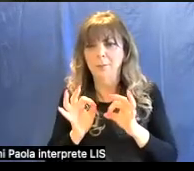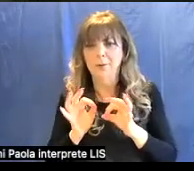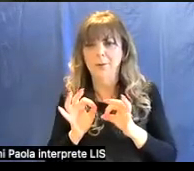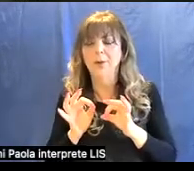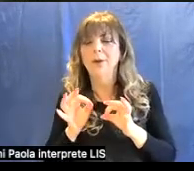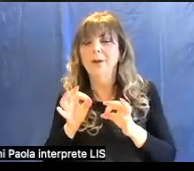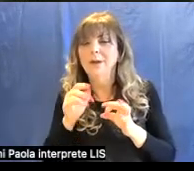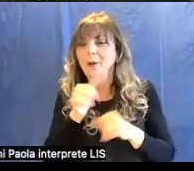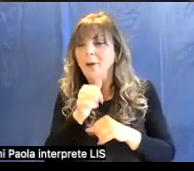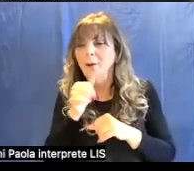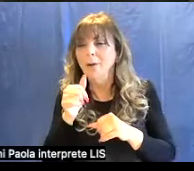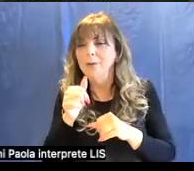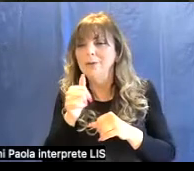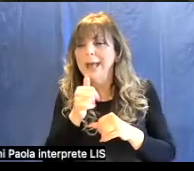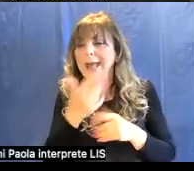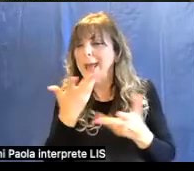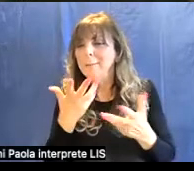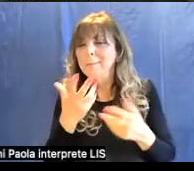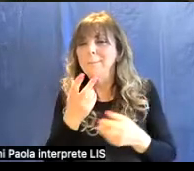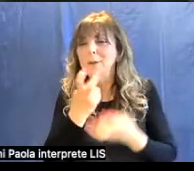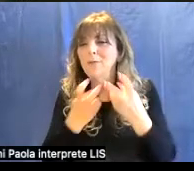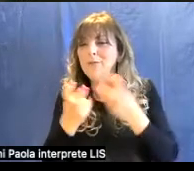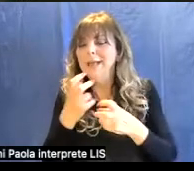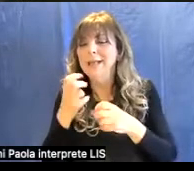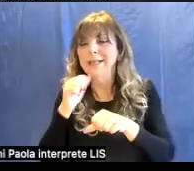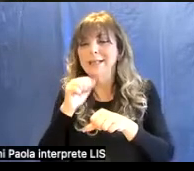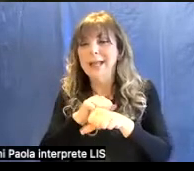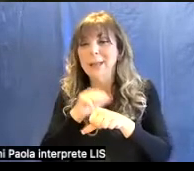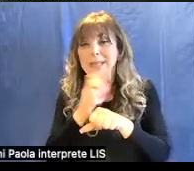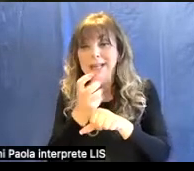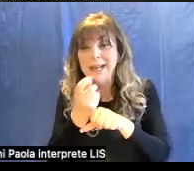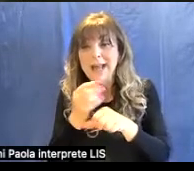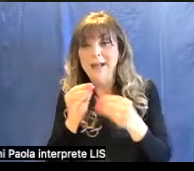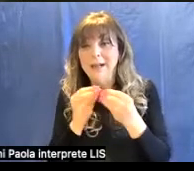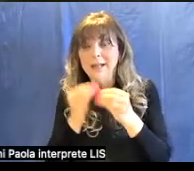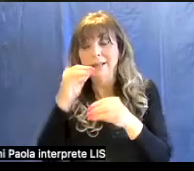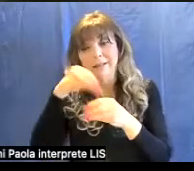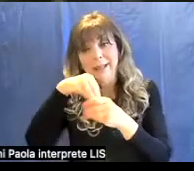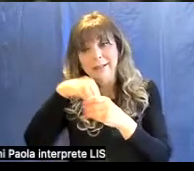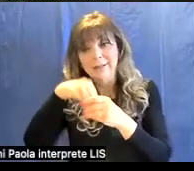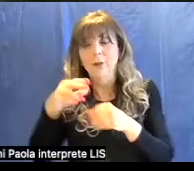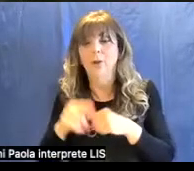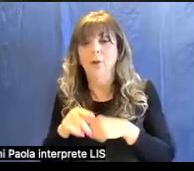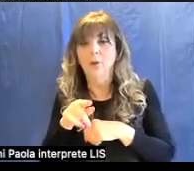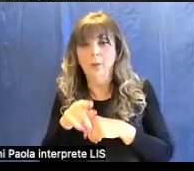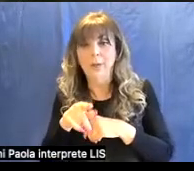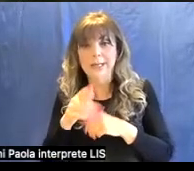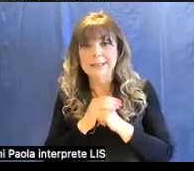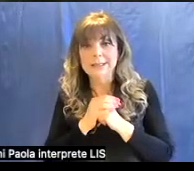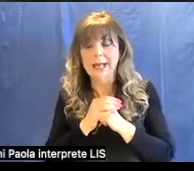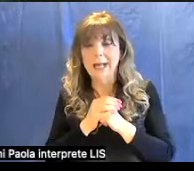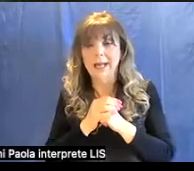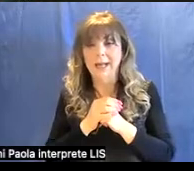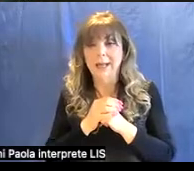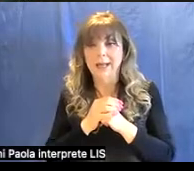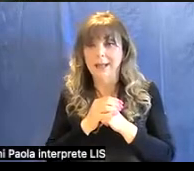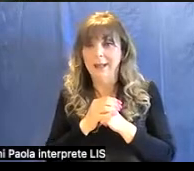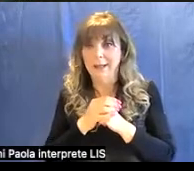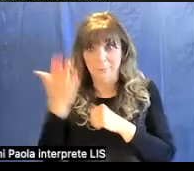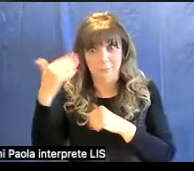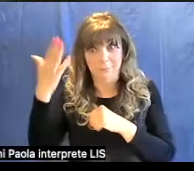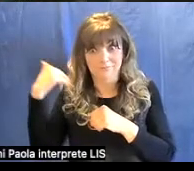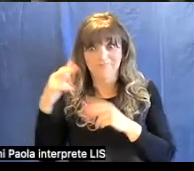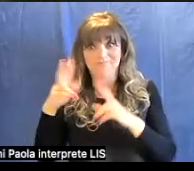compongono. E questa è stata per lungo tempo la principale tipo di indagine